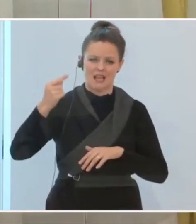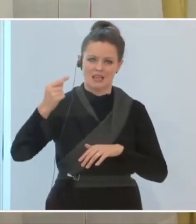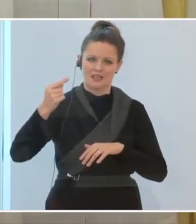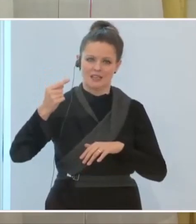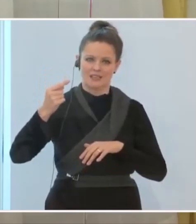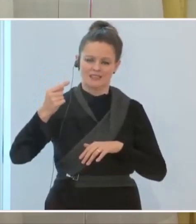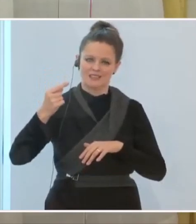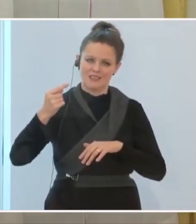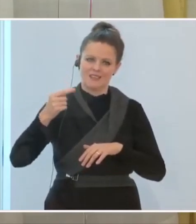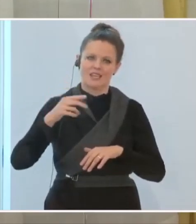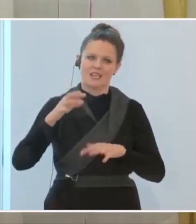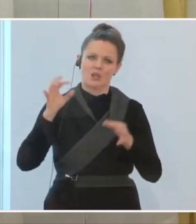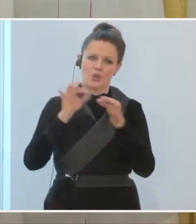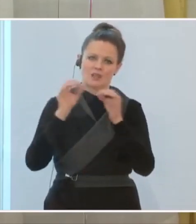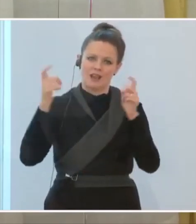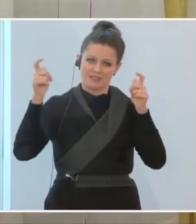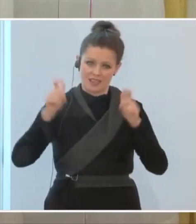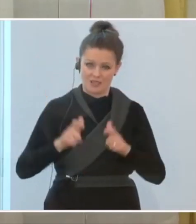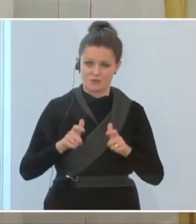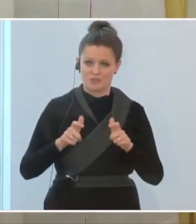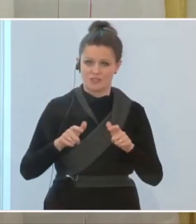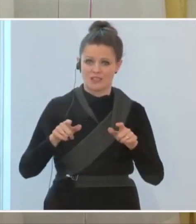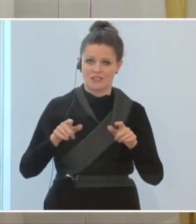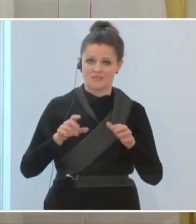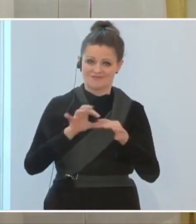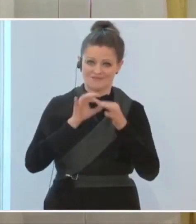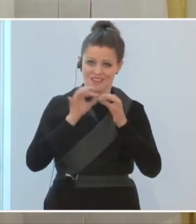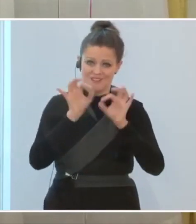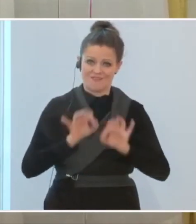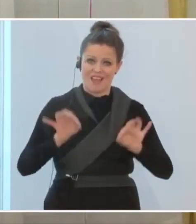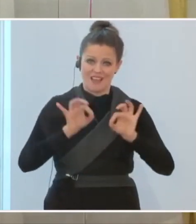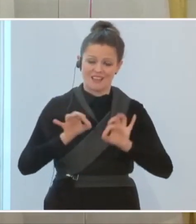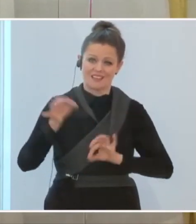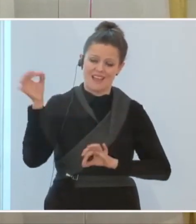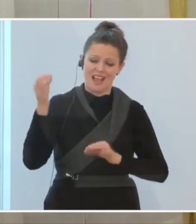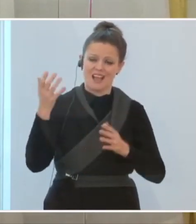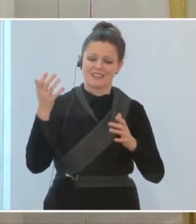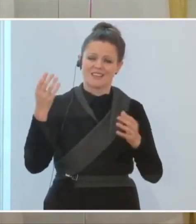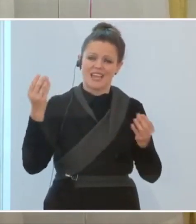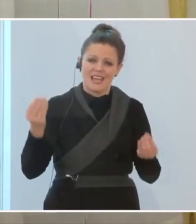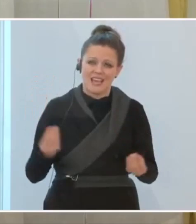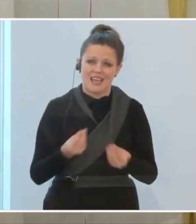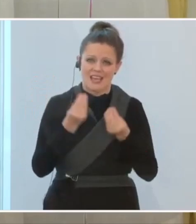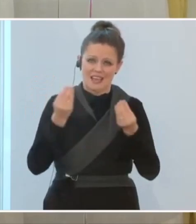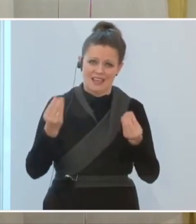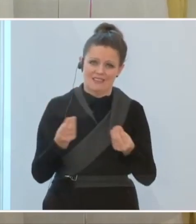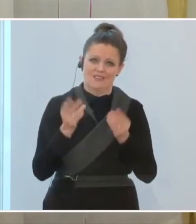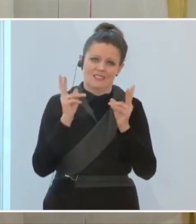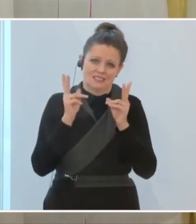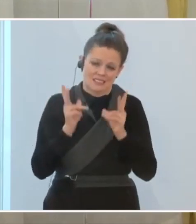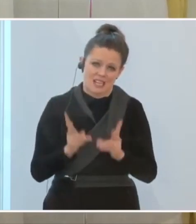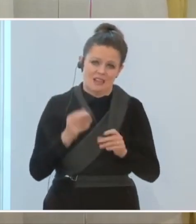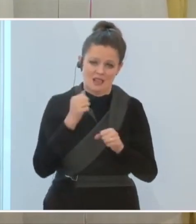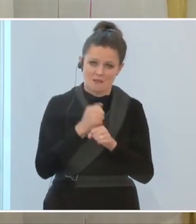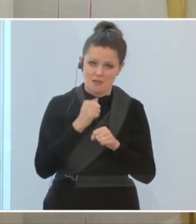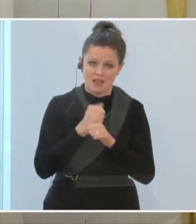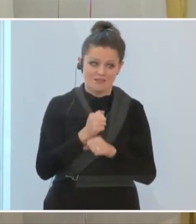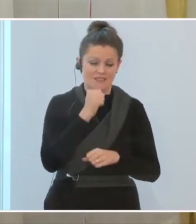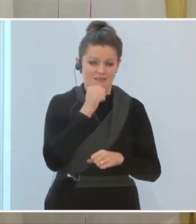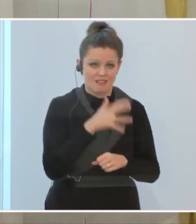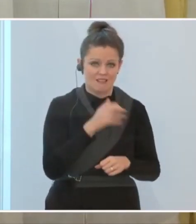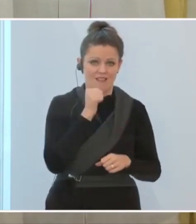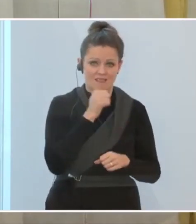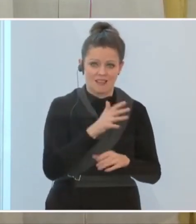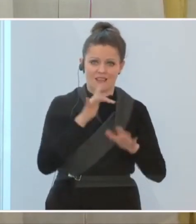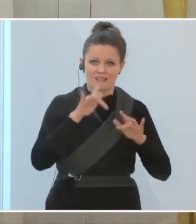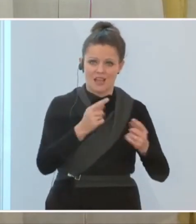des Reduzierens der Kontakte auch während der Feiertage in einem Rahmen möglichst gerecht wird. Wir haben ja tagtäglich die